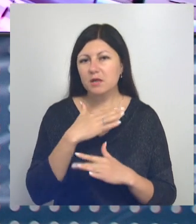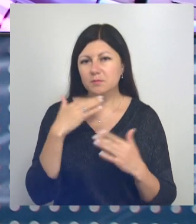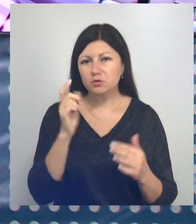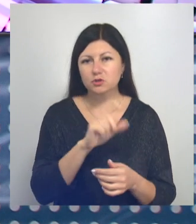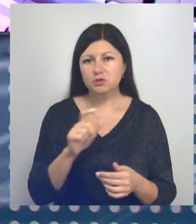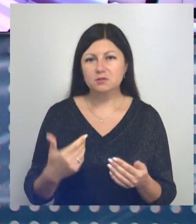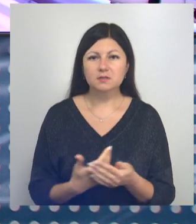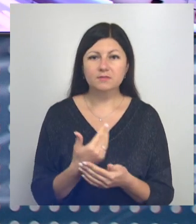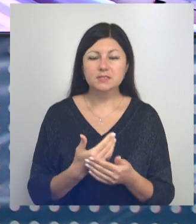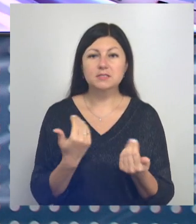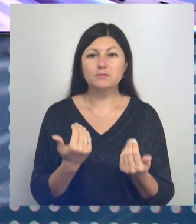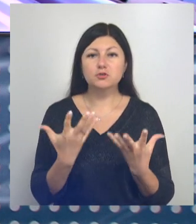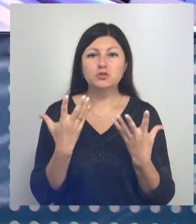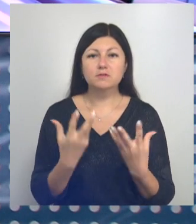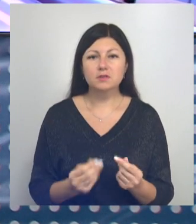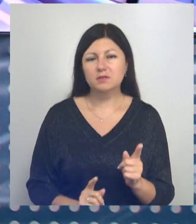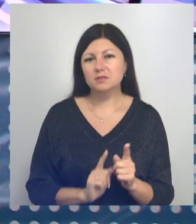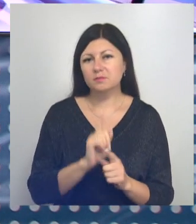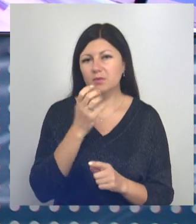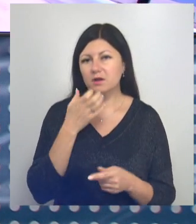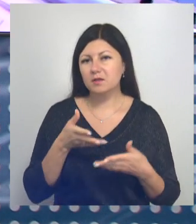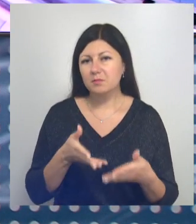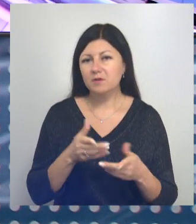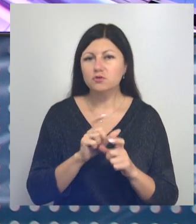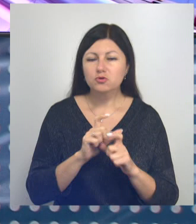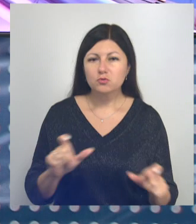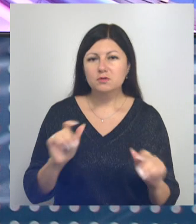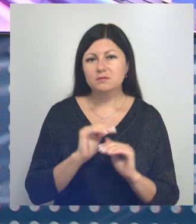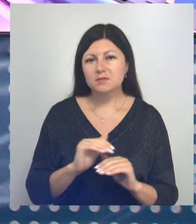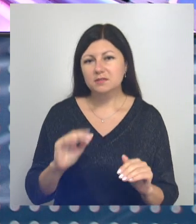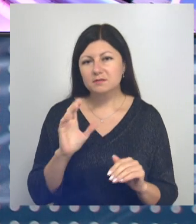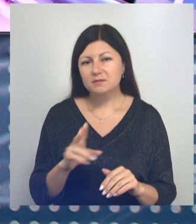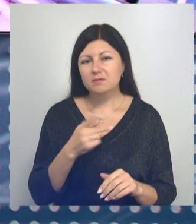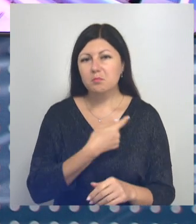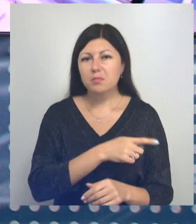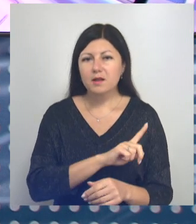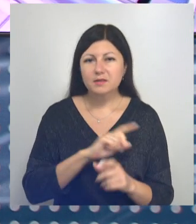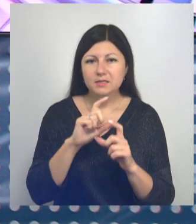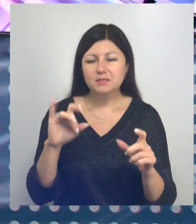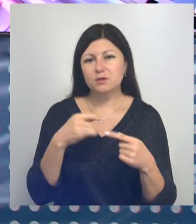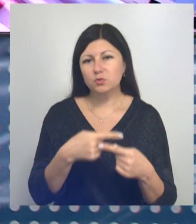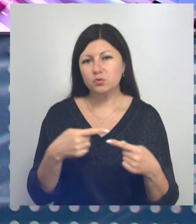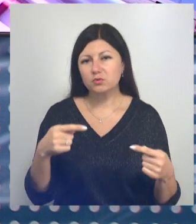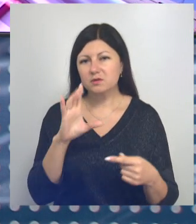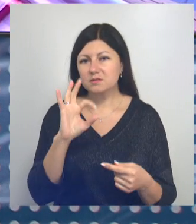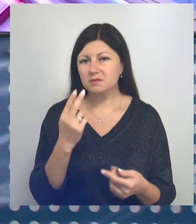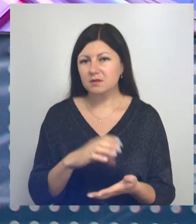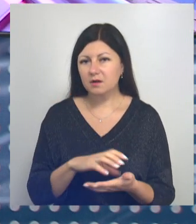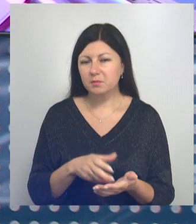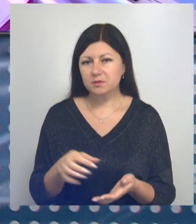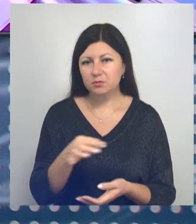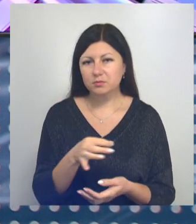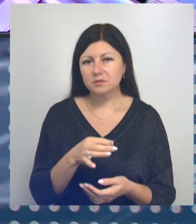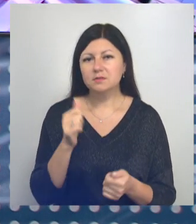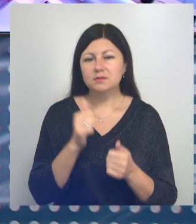жителей новостей. С сегодняшнего дня запускают отопление в школах, детских садах, больницах и других социальных объектах области. На